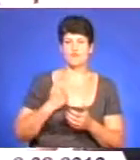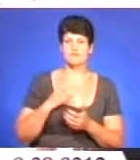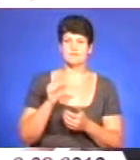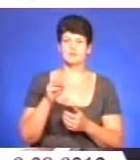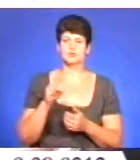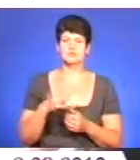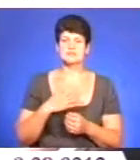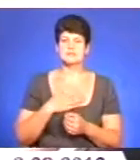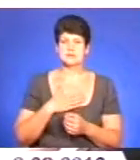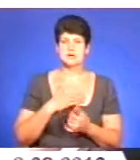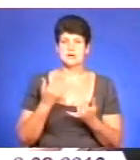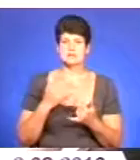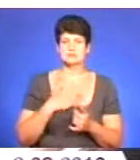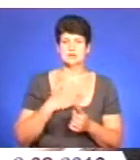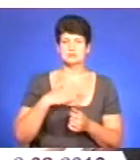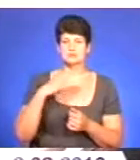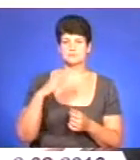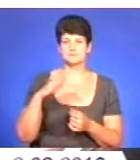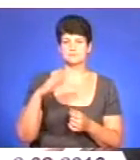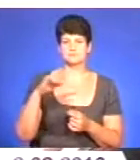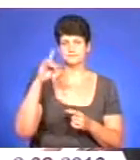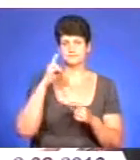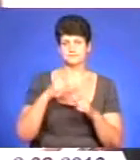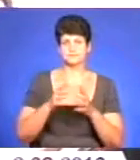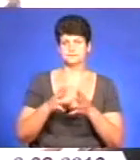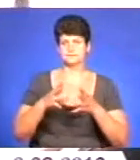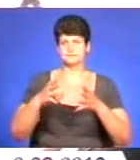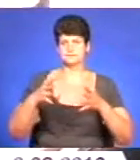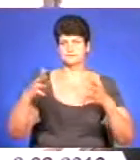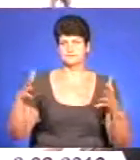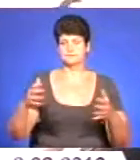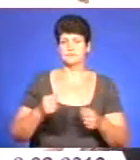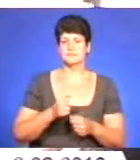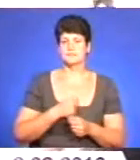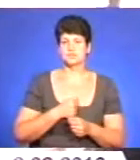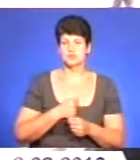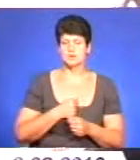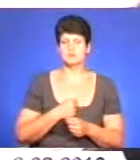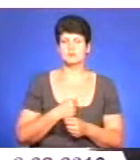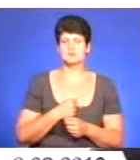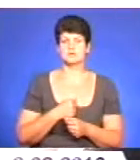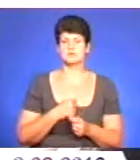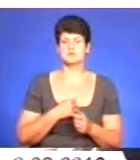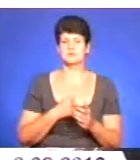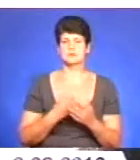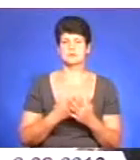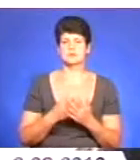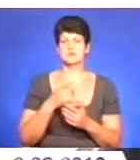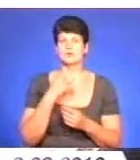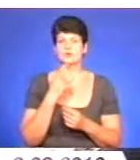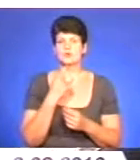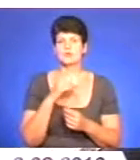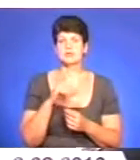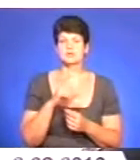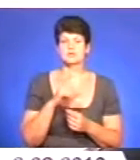нашого брата, побільшало зараз, на жаль. Ну, він так жартує, тому що, ніби казали, що